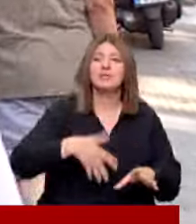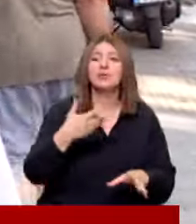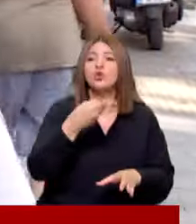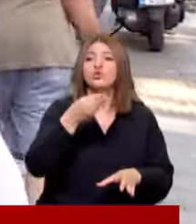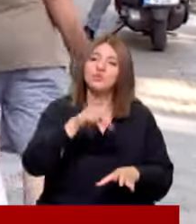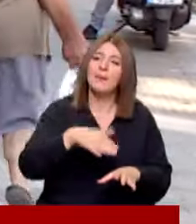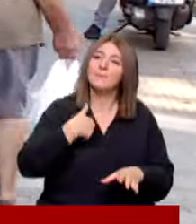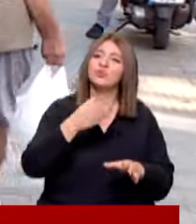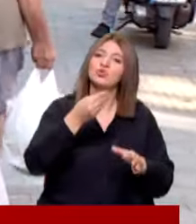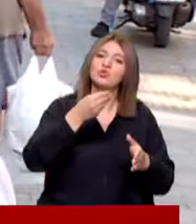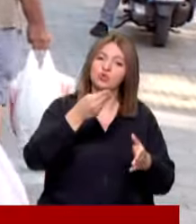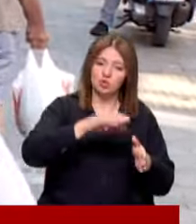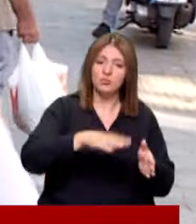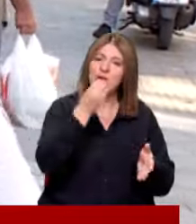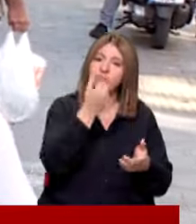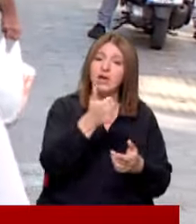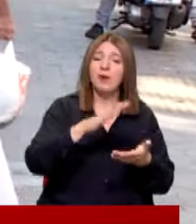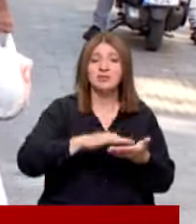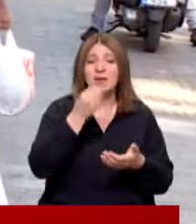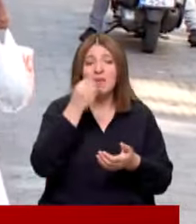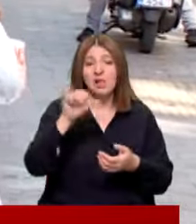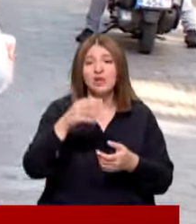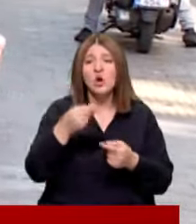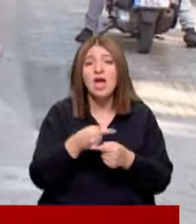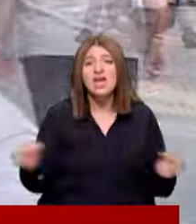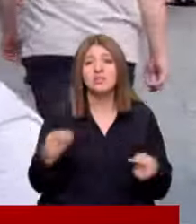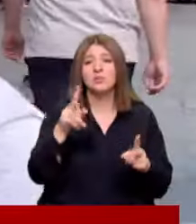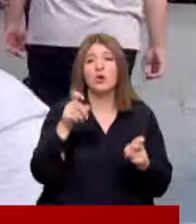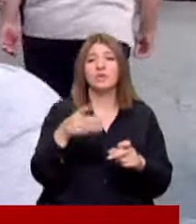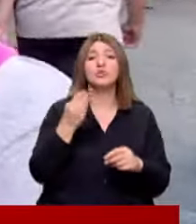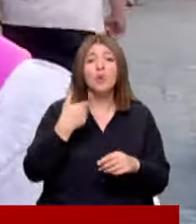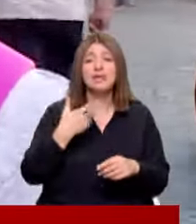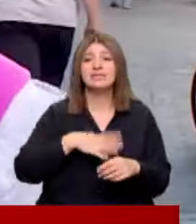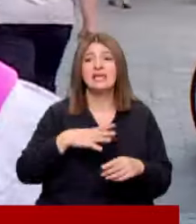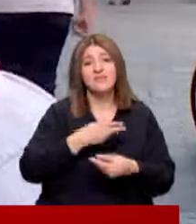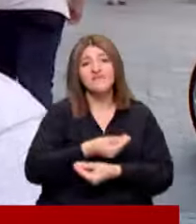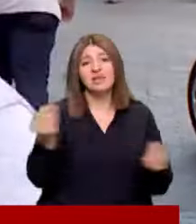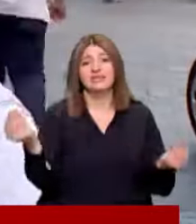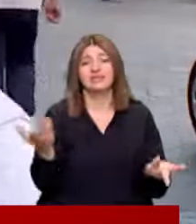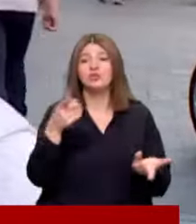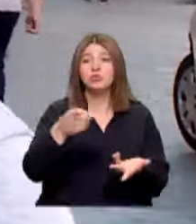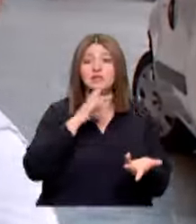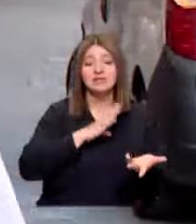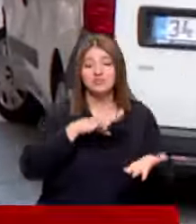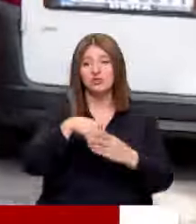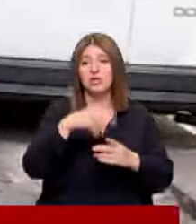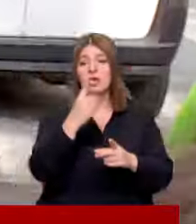çocuğum yiyebiliyor ama arkadaşı yiyemiyor Yani çok eksik kalıyoruz bu konuda Çok isteriz yani verilsin Şu kızım için mesela ilkokula giden kızım